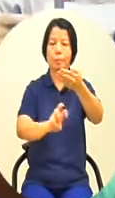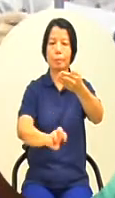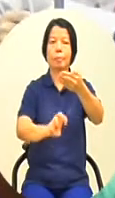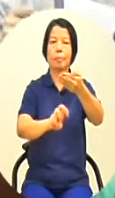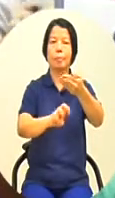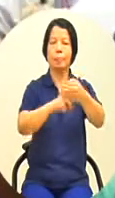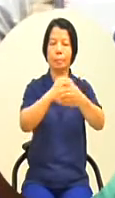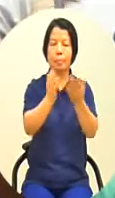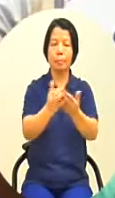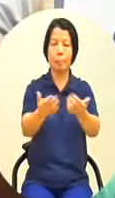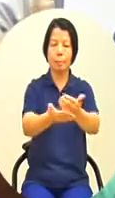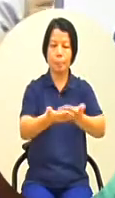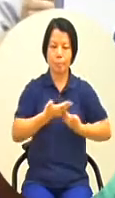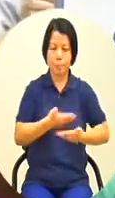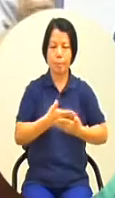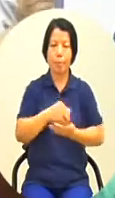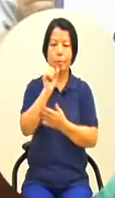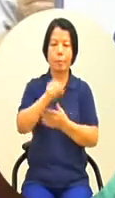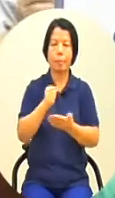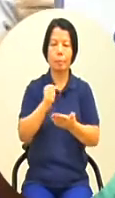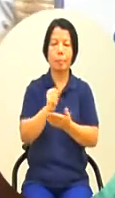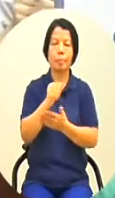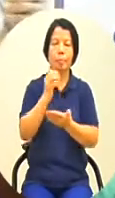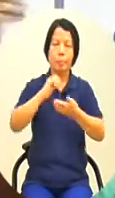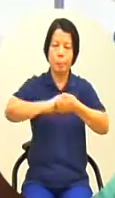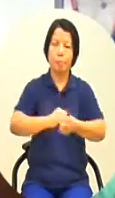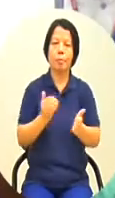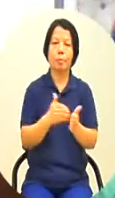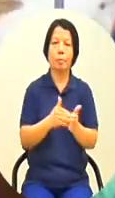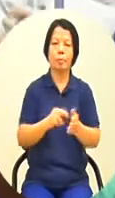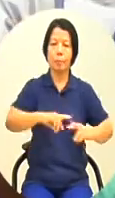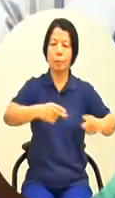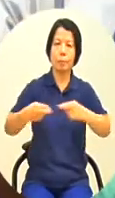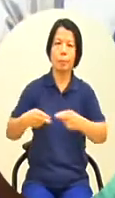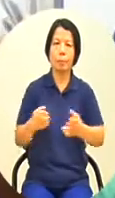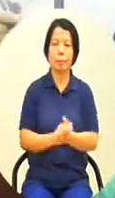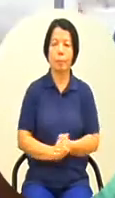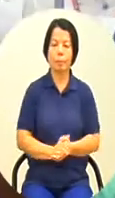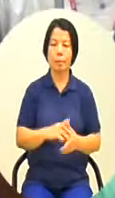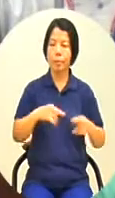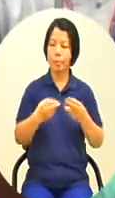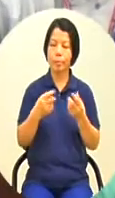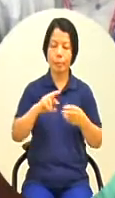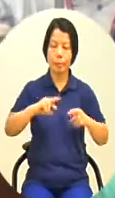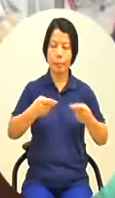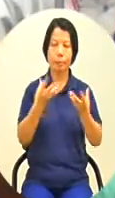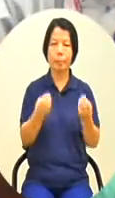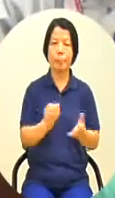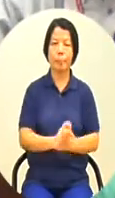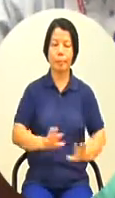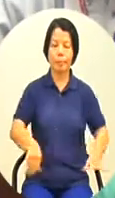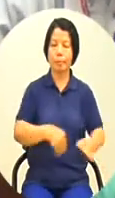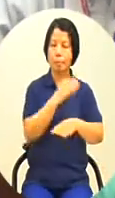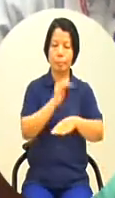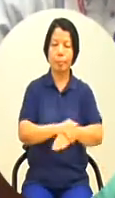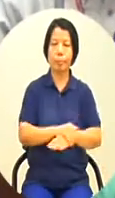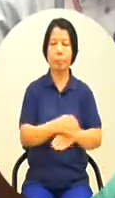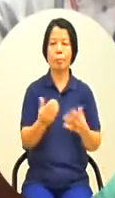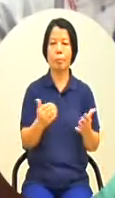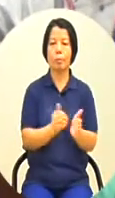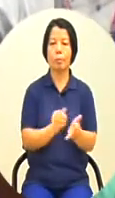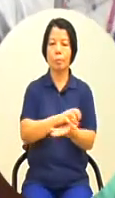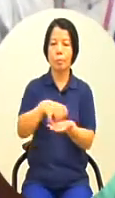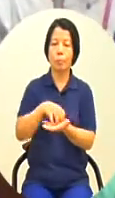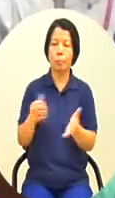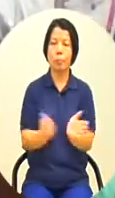接獲中央核定函修訂的內容沒有做任何的修訂已經完成程序以上報